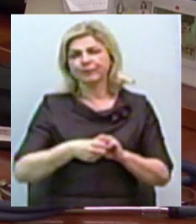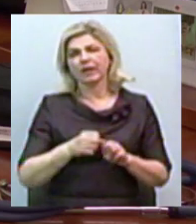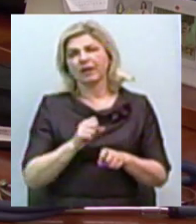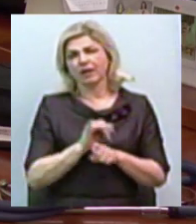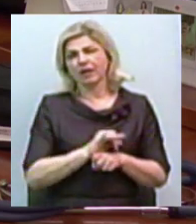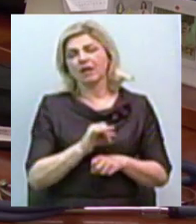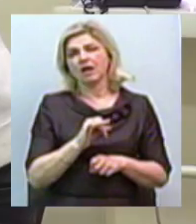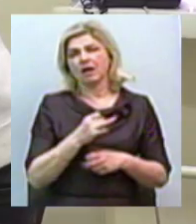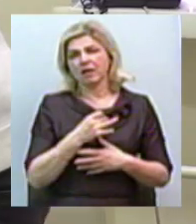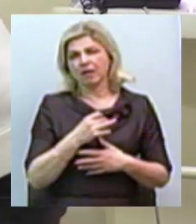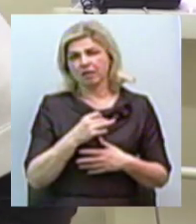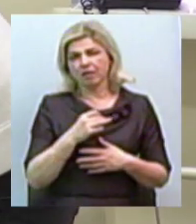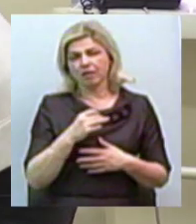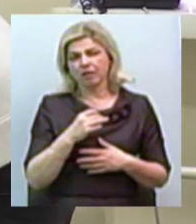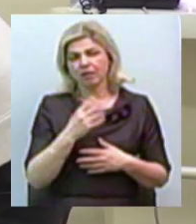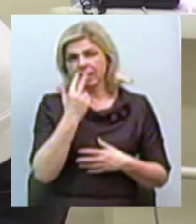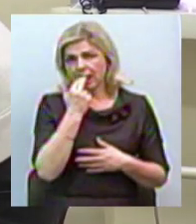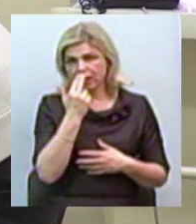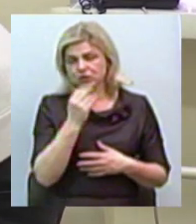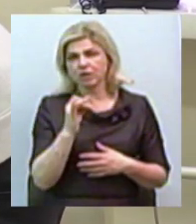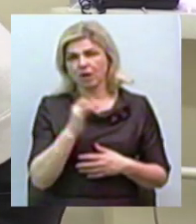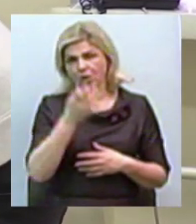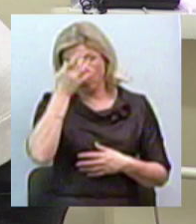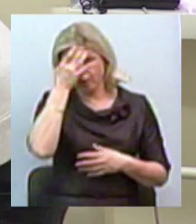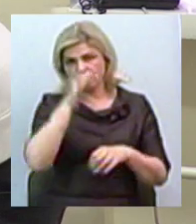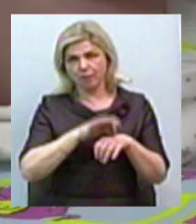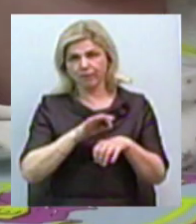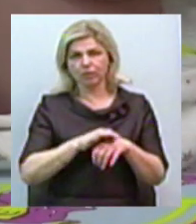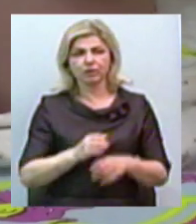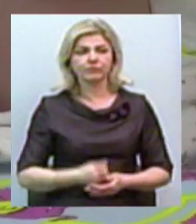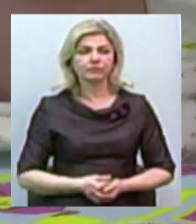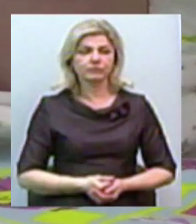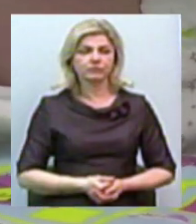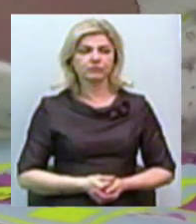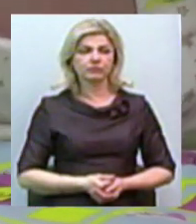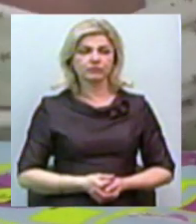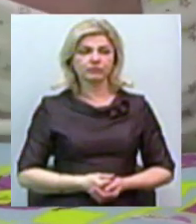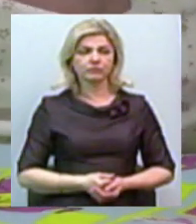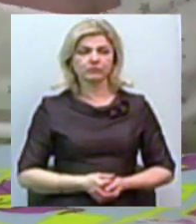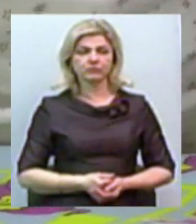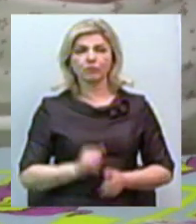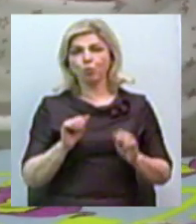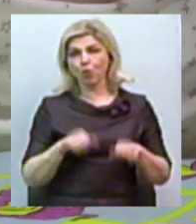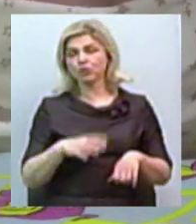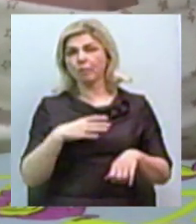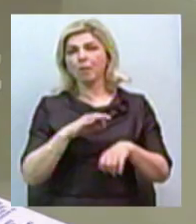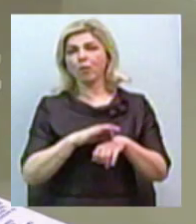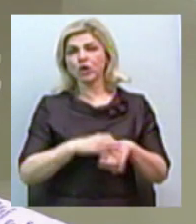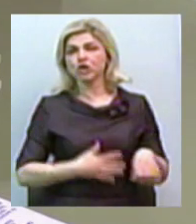головна біль, біль в животі може бути,